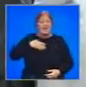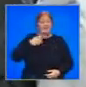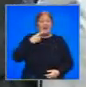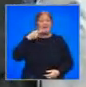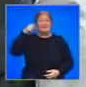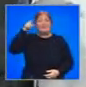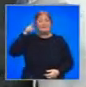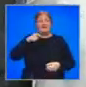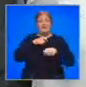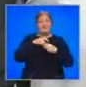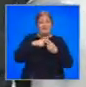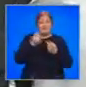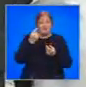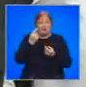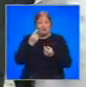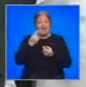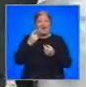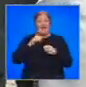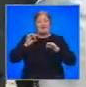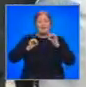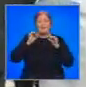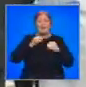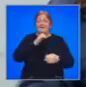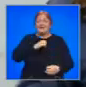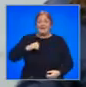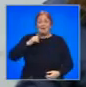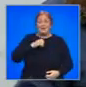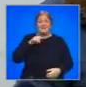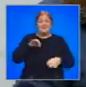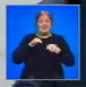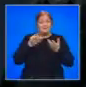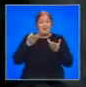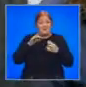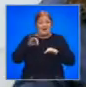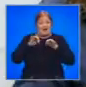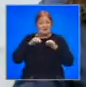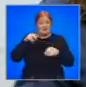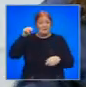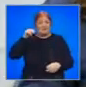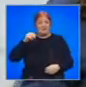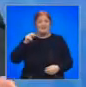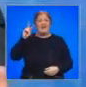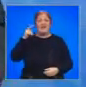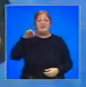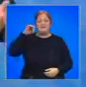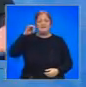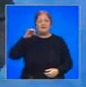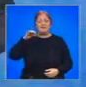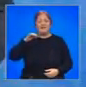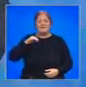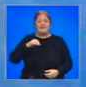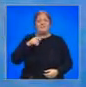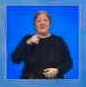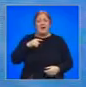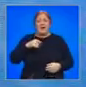председателят на ДПС е призова да бъдем като модерната европейци и да изберем по качествата им президент и вице-президент. Днес е